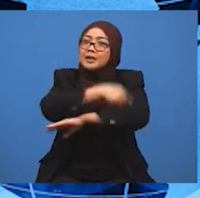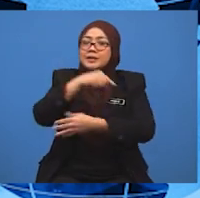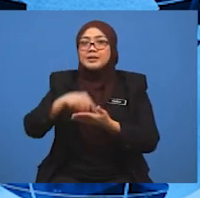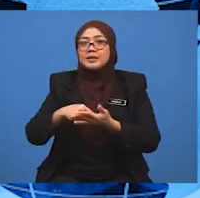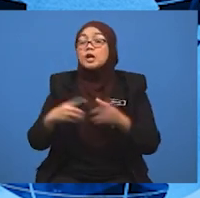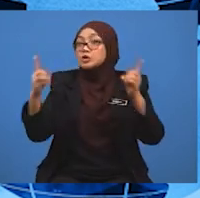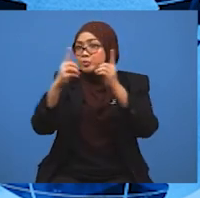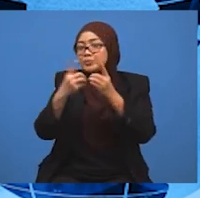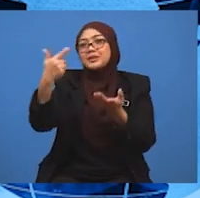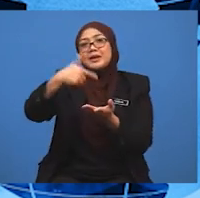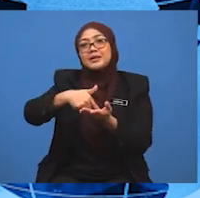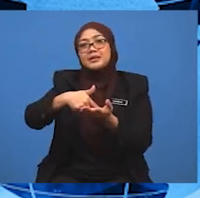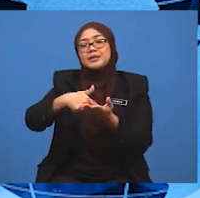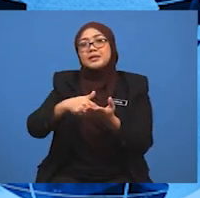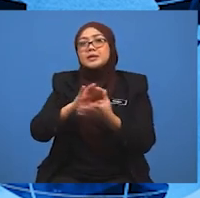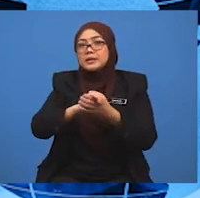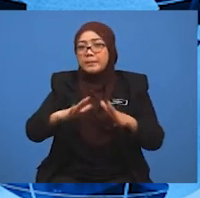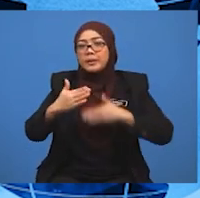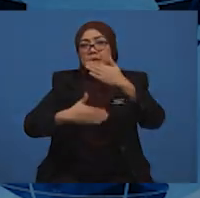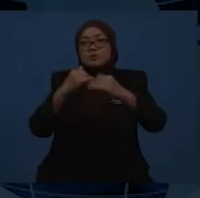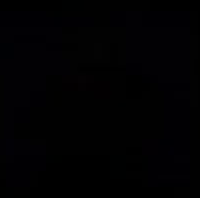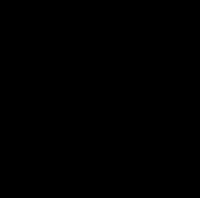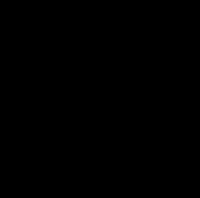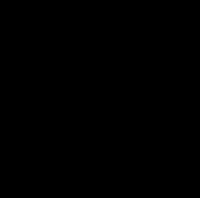kita berjumpa lagi. Selamat Maju Jaya!